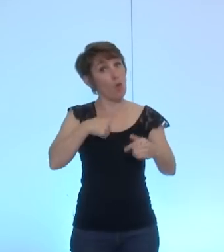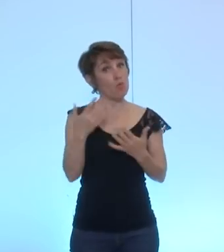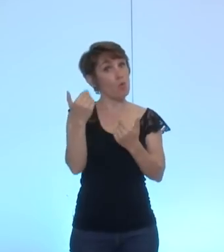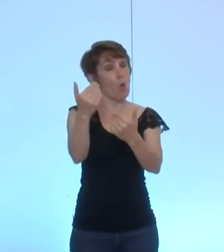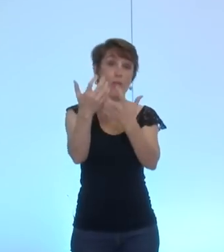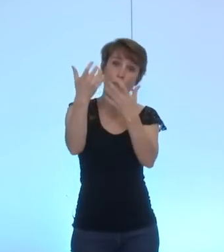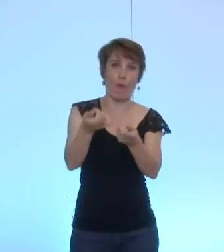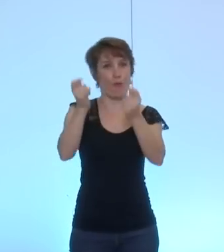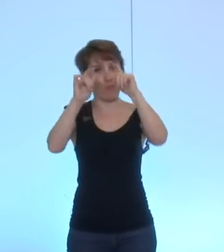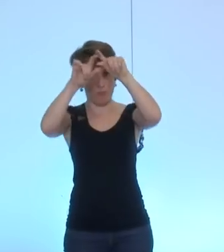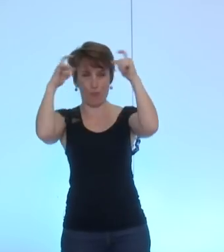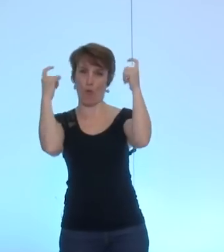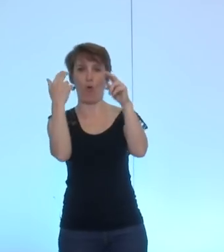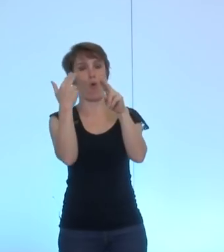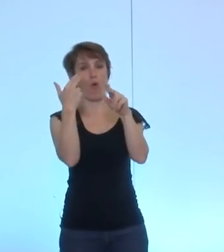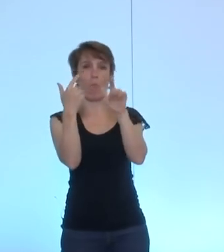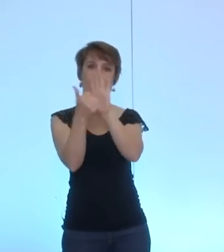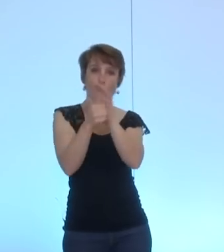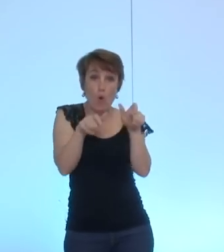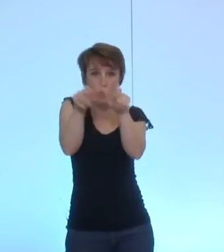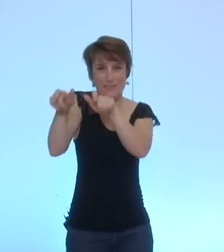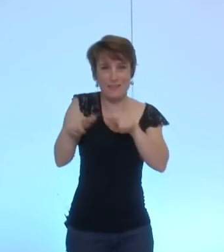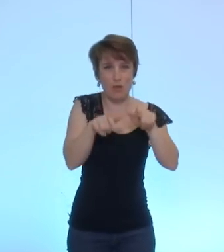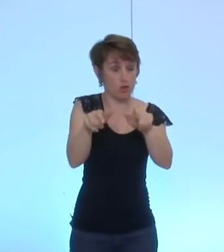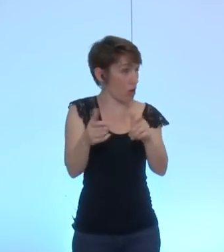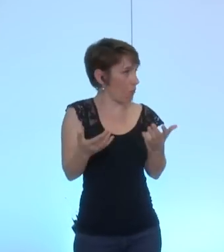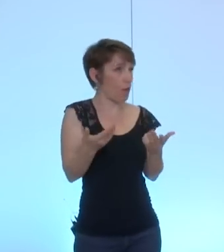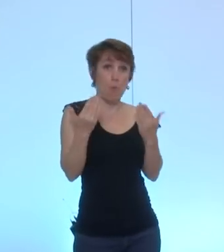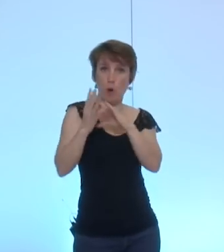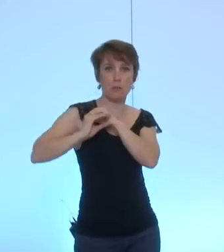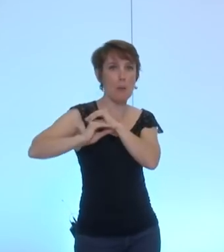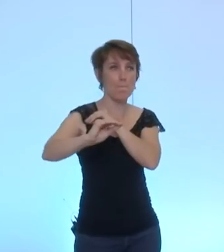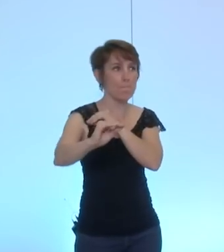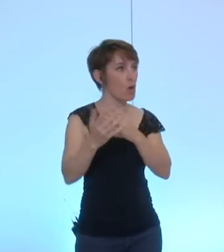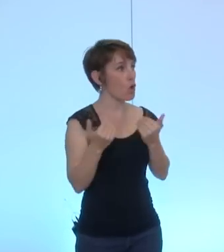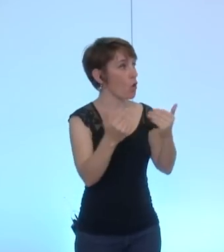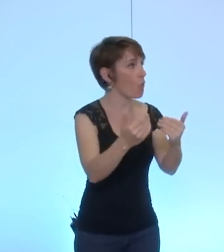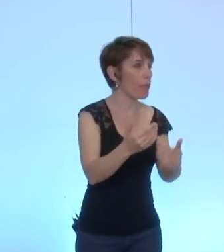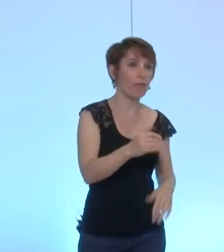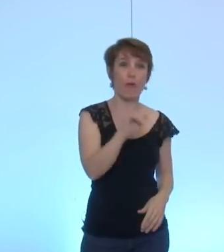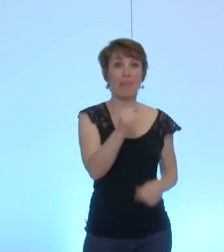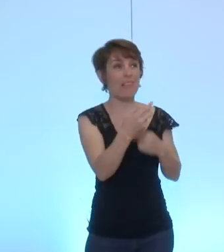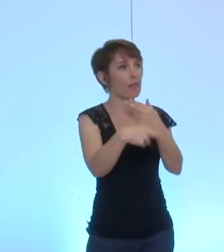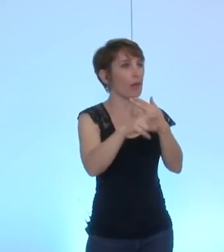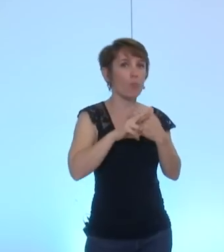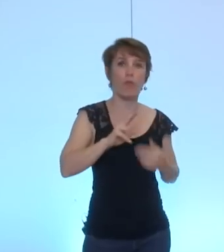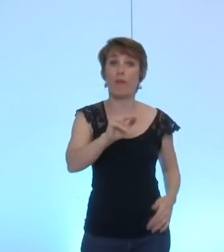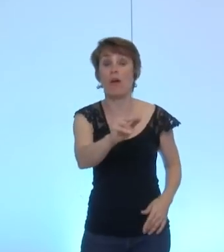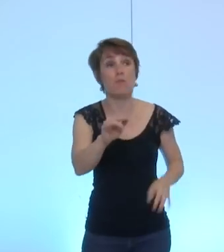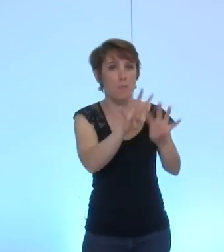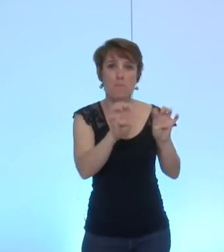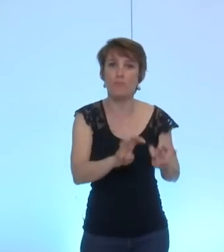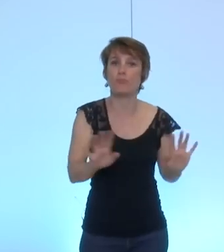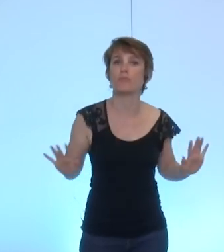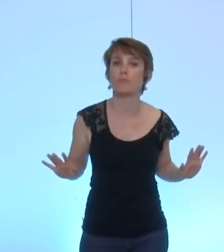le bon vouloir ou du conseil d'administration ou du conseil municipal. Nous ne savons plus très bien d'ailleurs qui doit nous donner la réponse. Nous trouvons